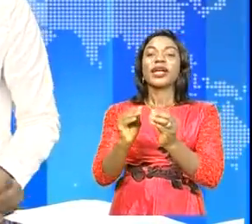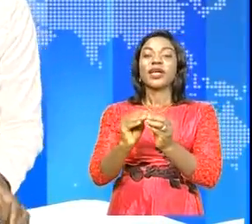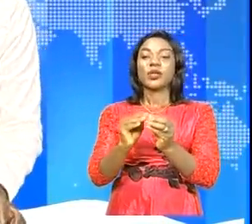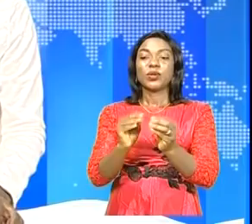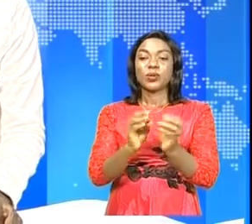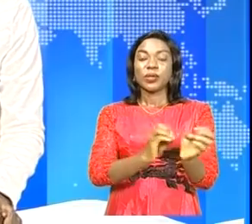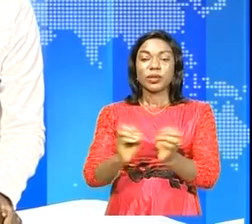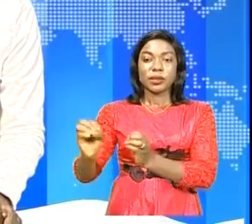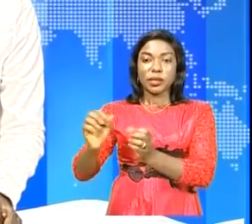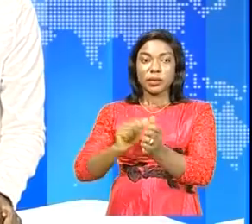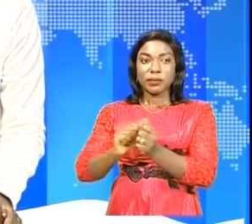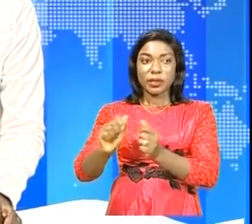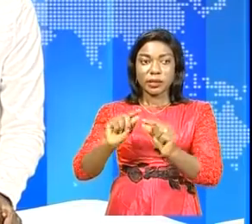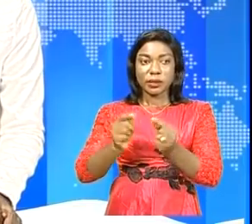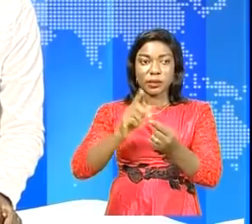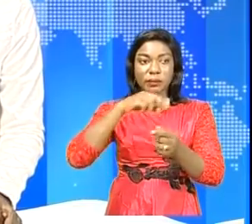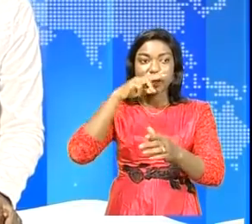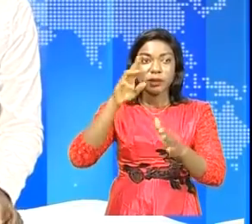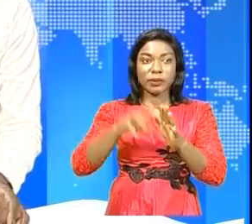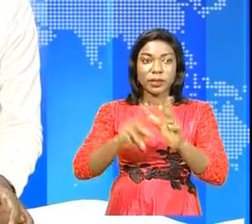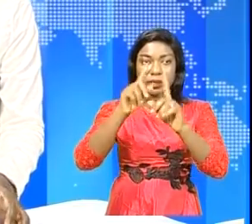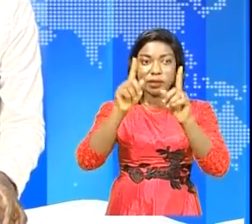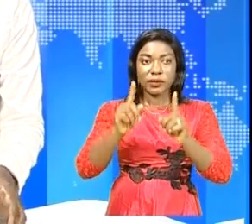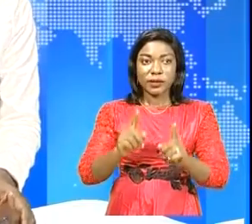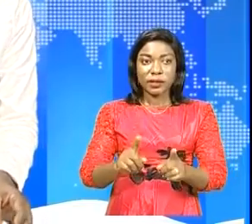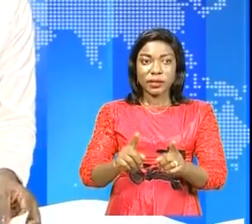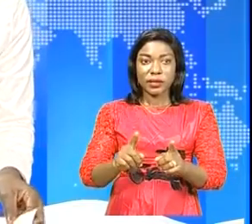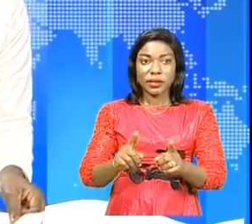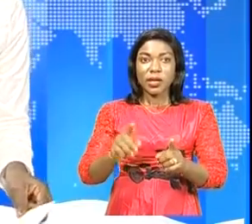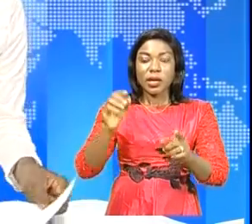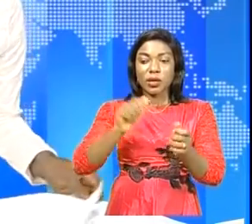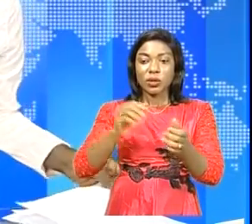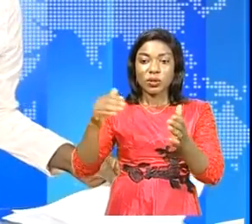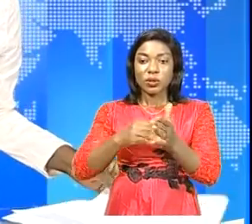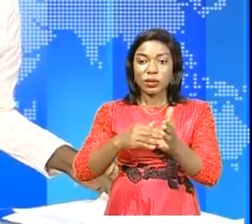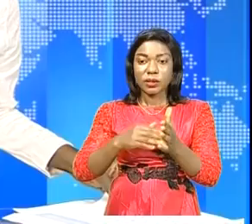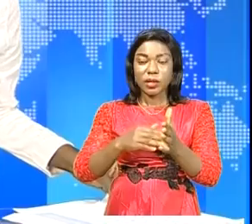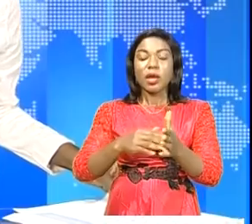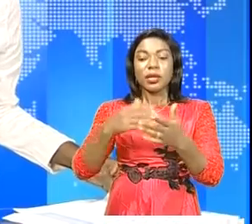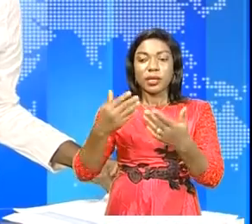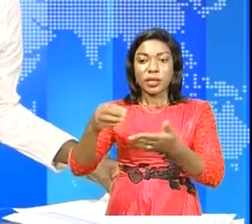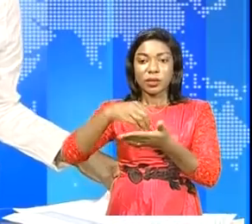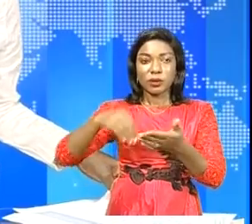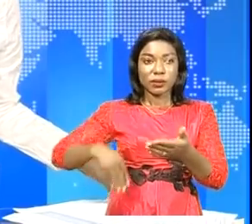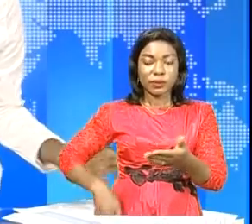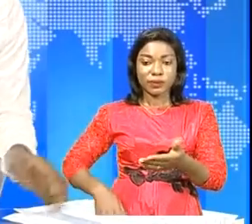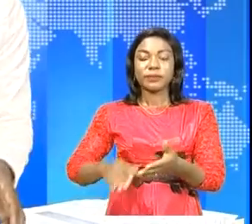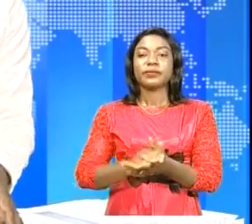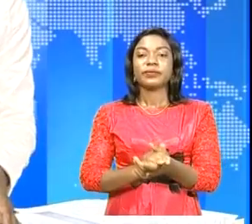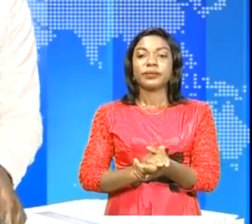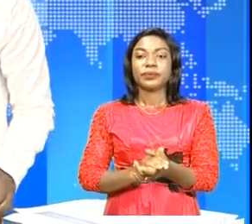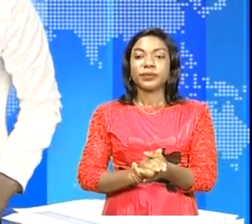organisé par les réseaux des parlementaires africains contre la corruption. C'est un reportage de Jean-Pierre Ndolo.